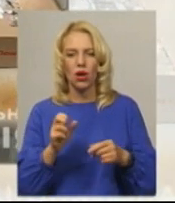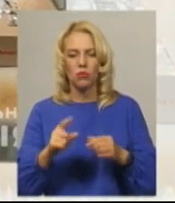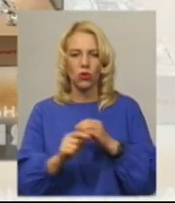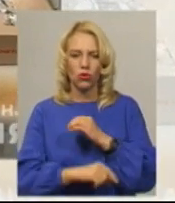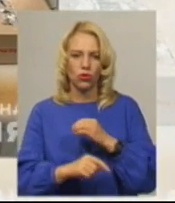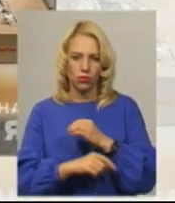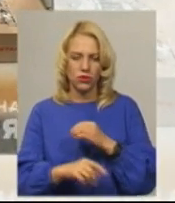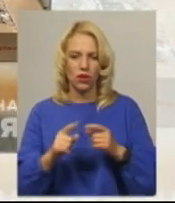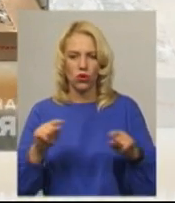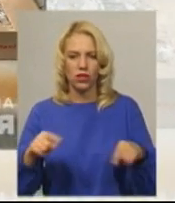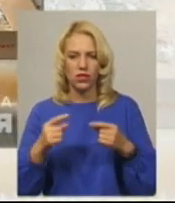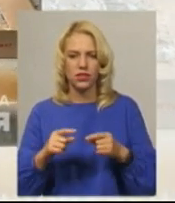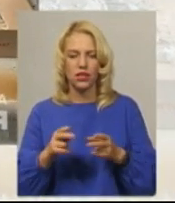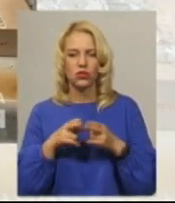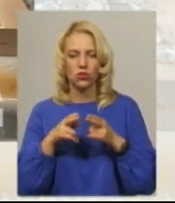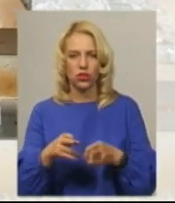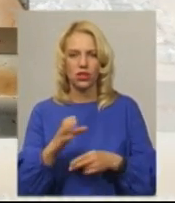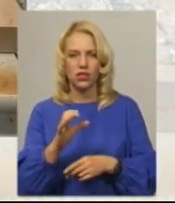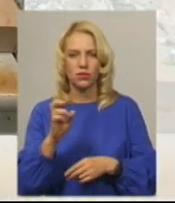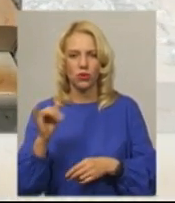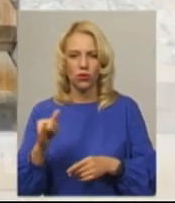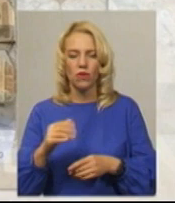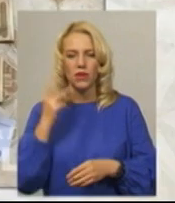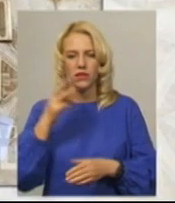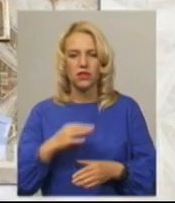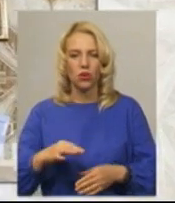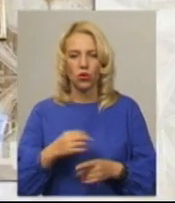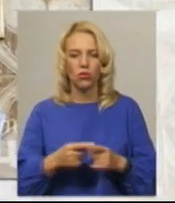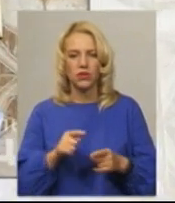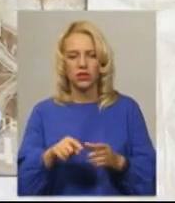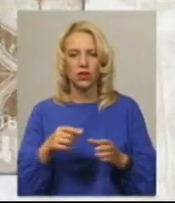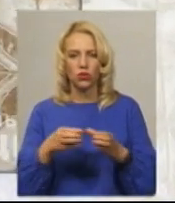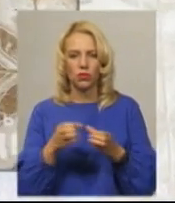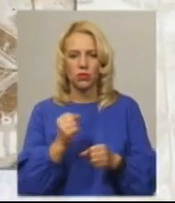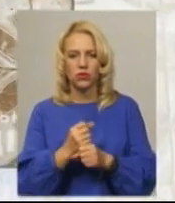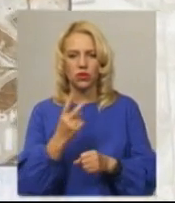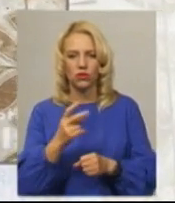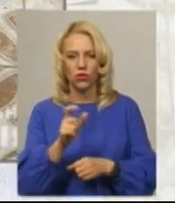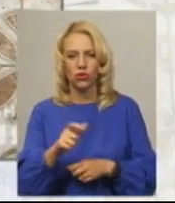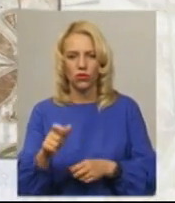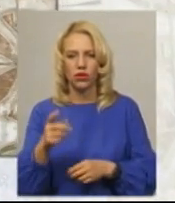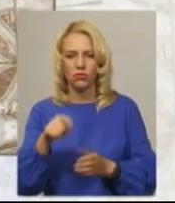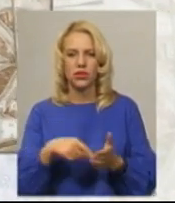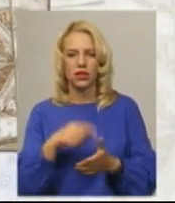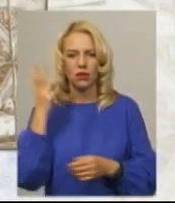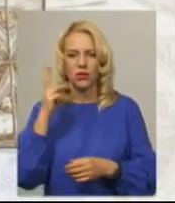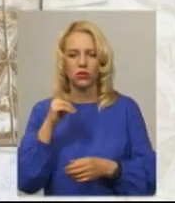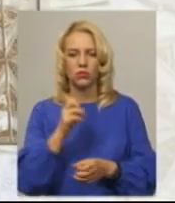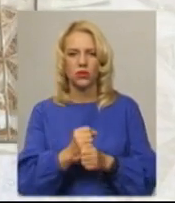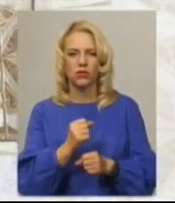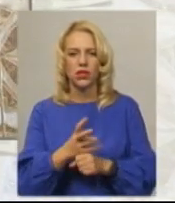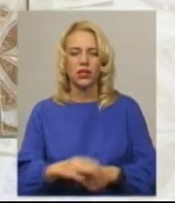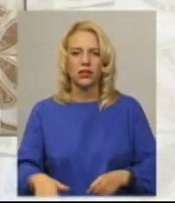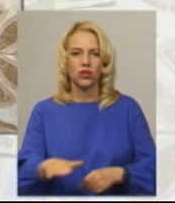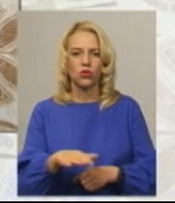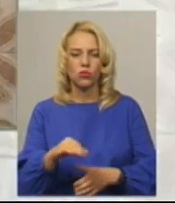злочинністю СБУ у Хмельницькій області Геннадій Мельник. За його словами, у цій групі працювали двоє жителів Хмельницького, котрі діяли на територію